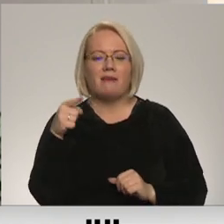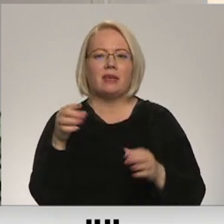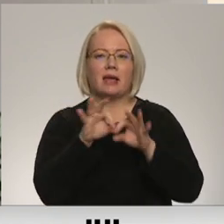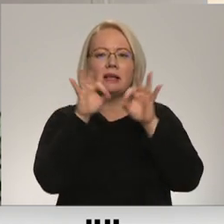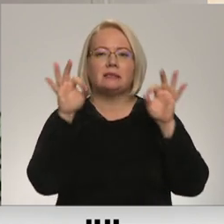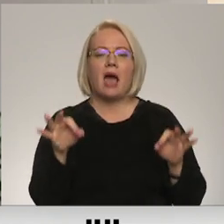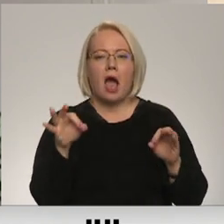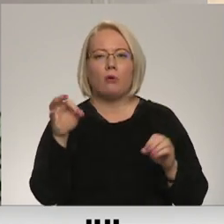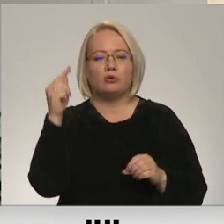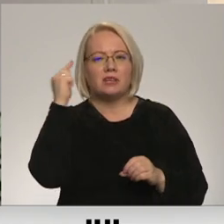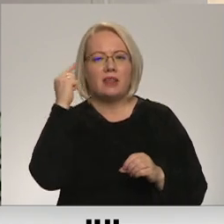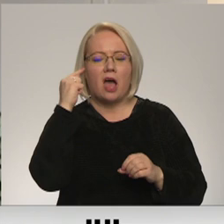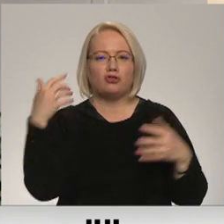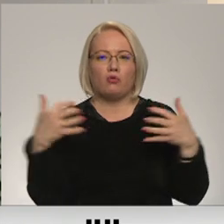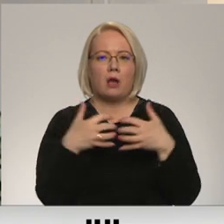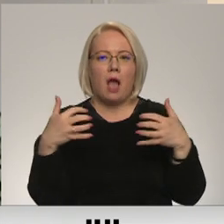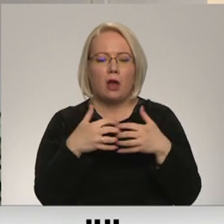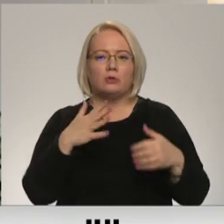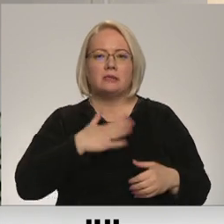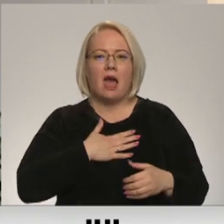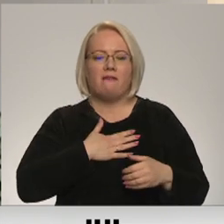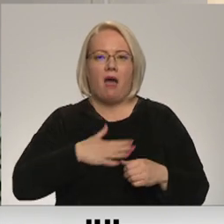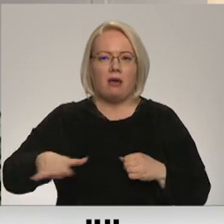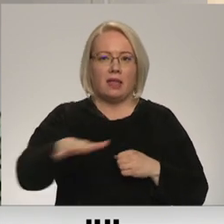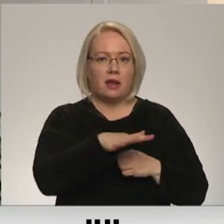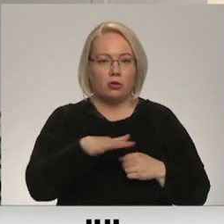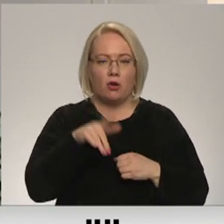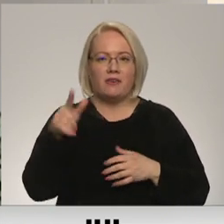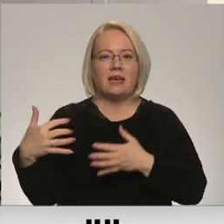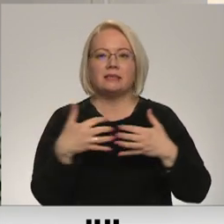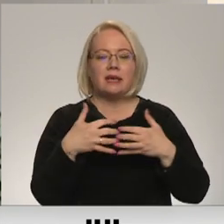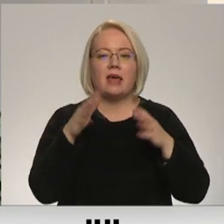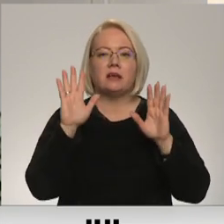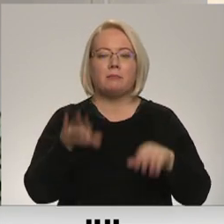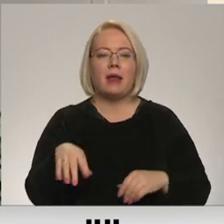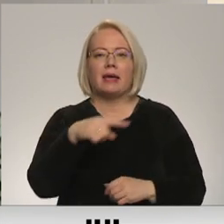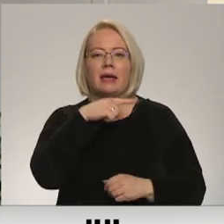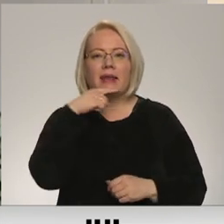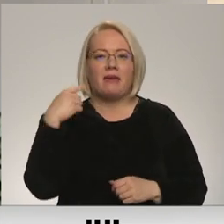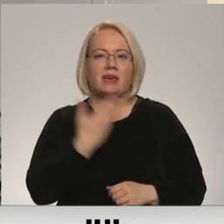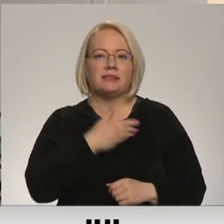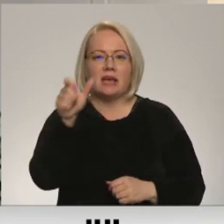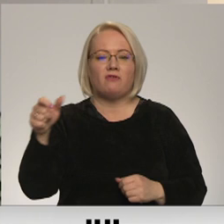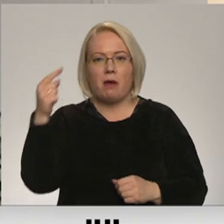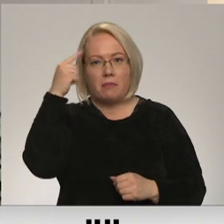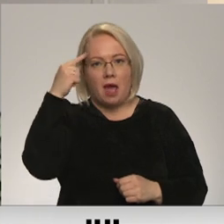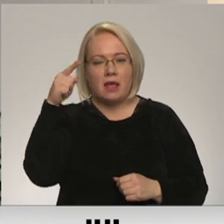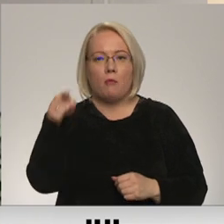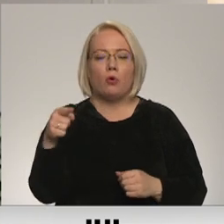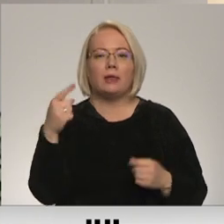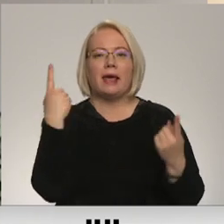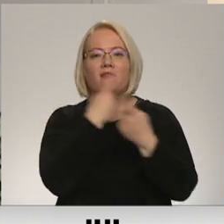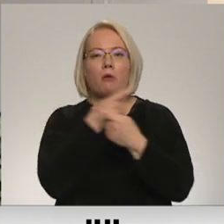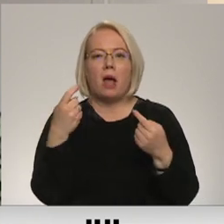Kognitīvo kāru sava teritorijai viņa cīnās par Krievijas iedzīvotāju prātiem. Informācijas blokāda viņam ir